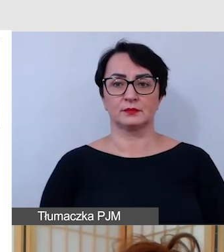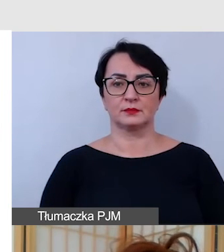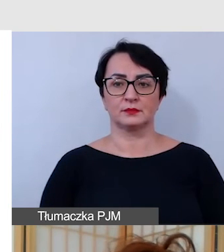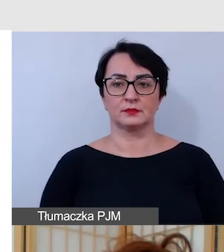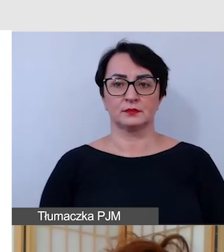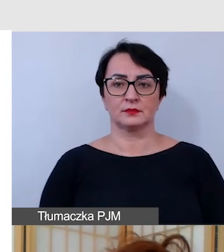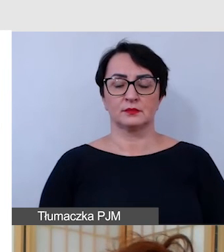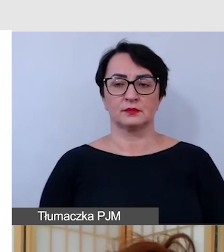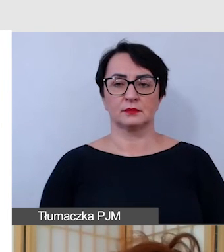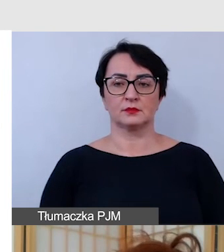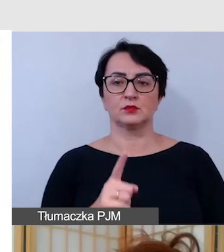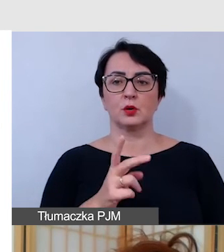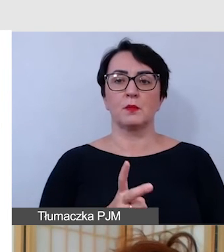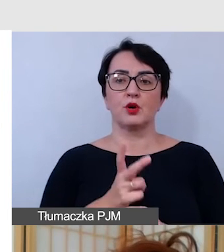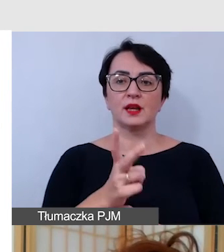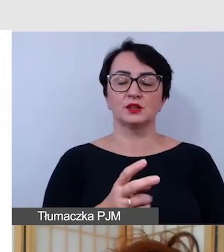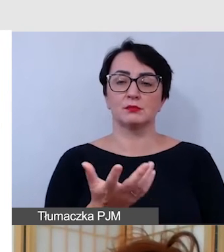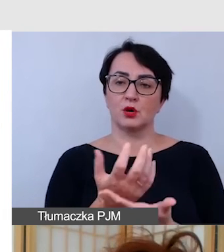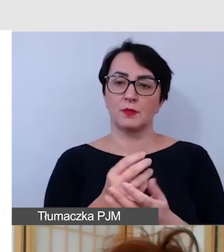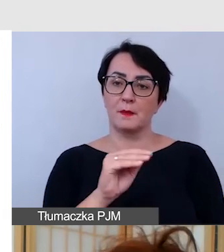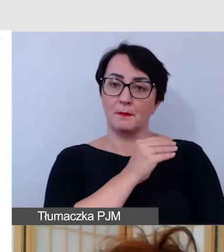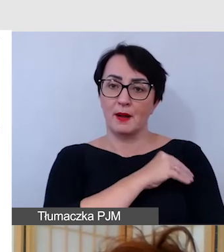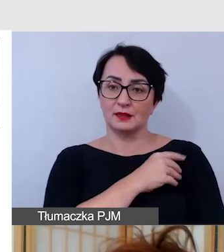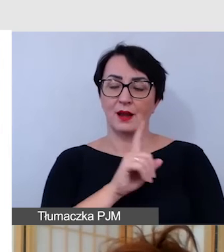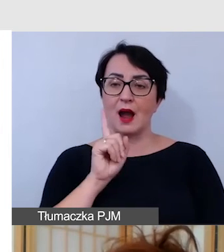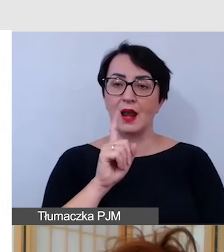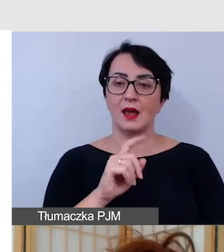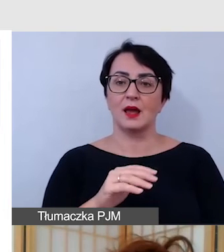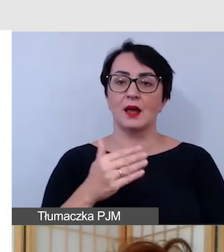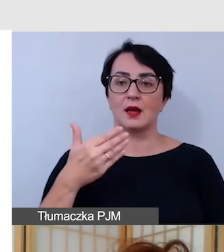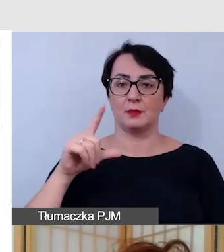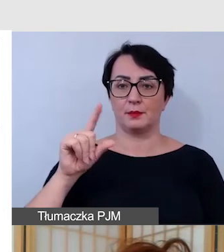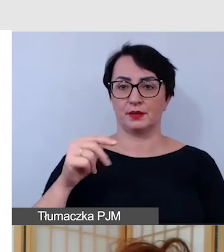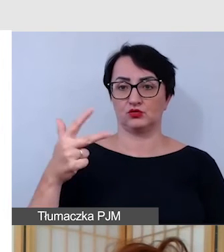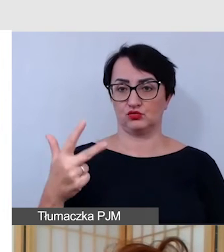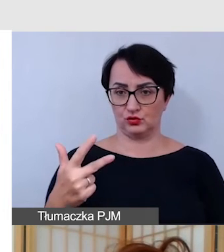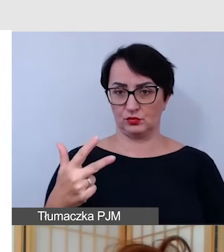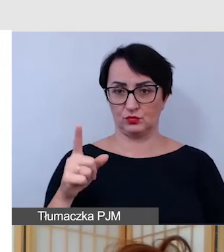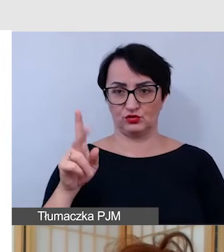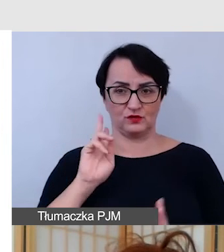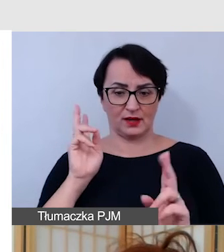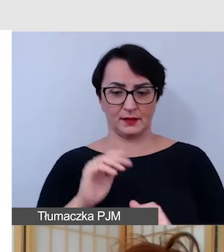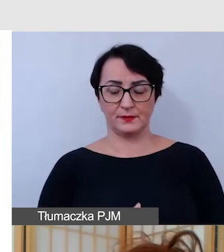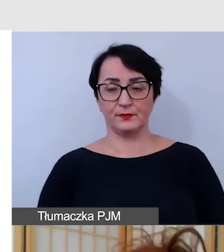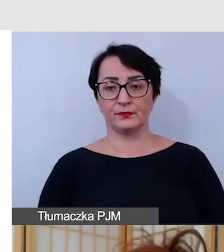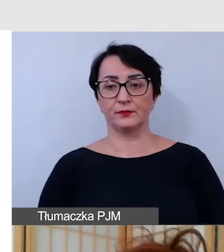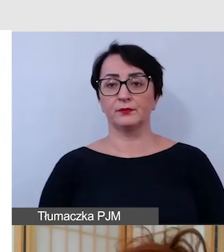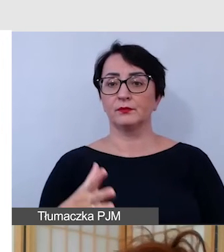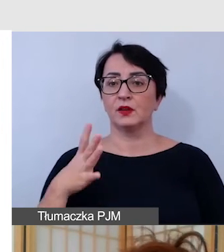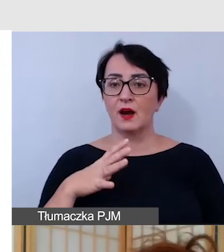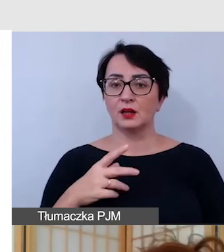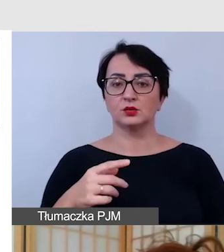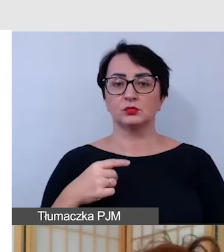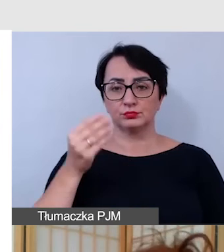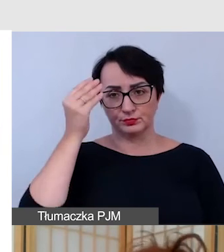takie podejście do pobierania materiałów, ale na przykład w formie MP3. warto też podawać